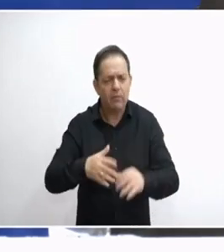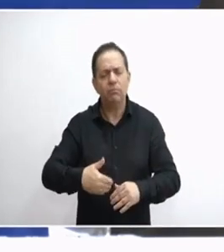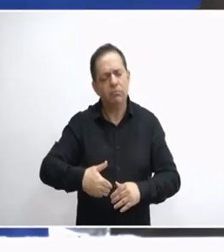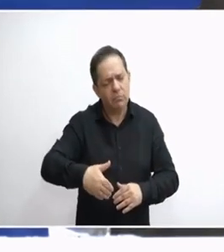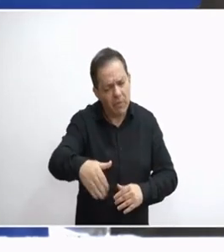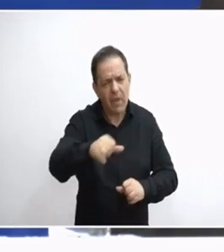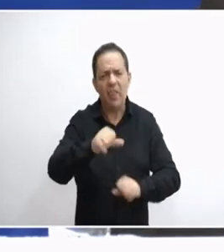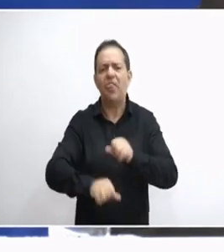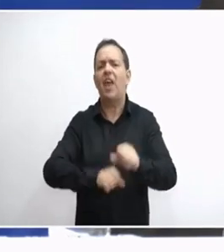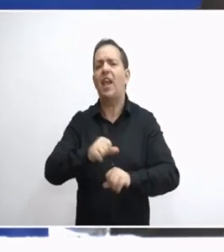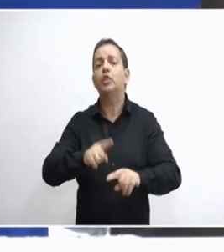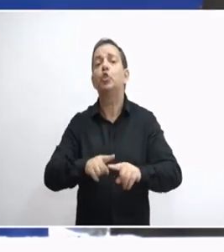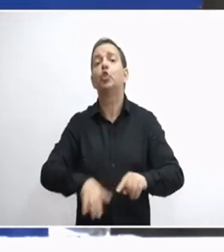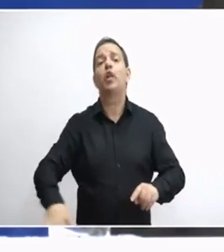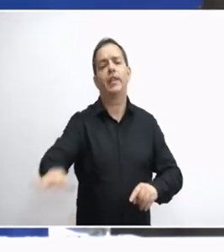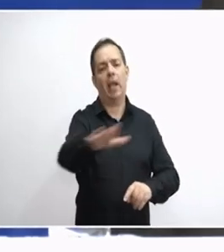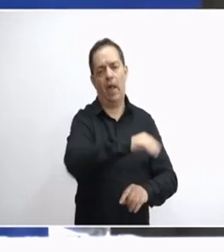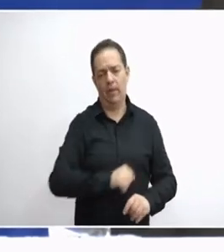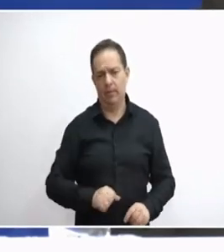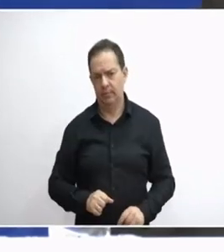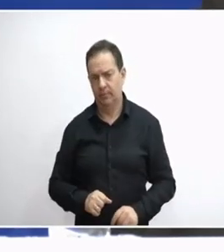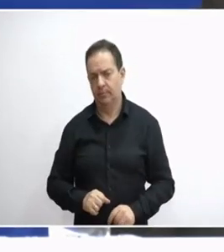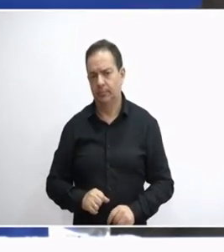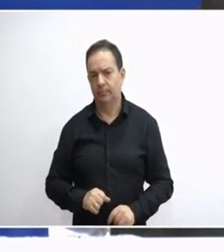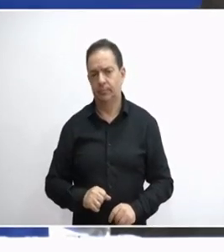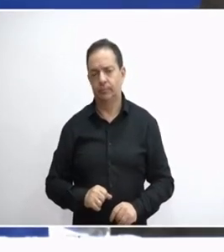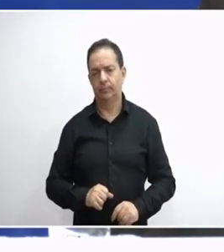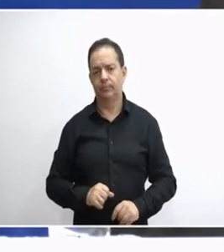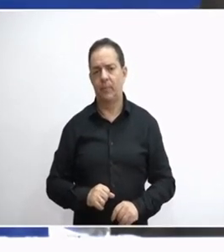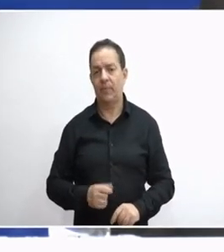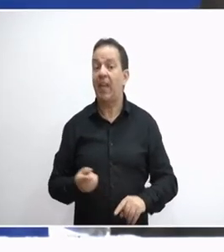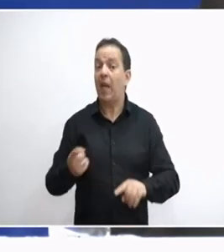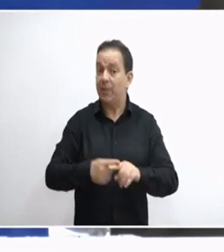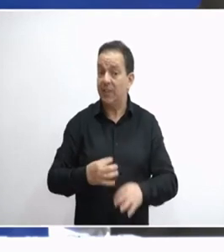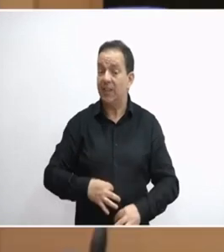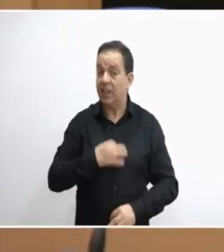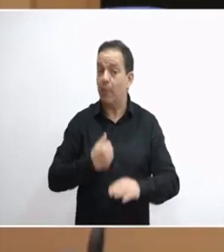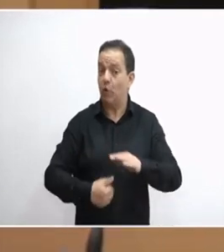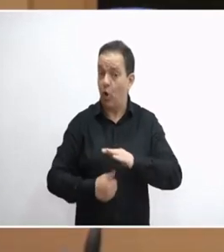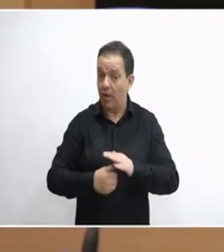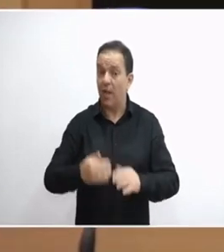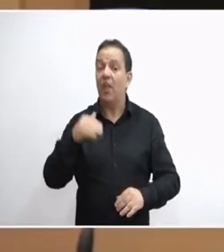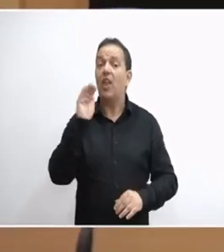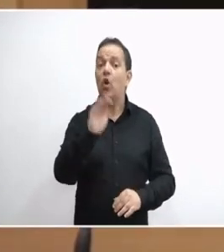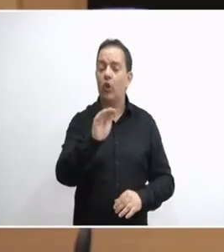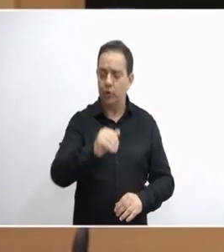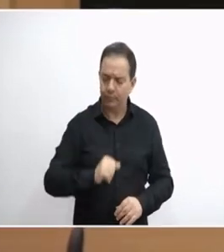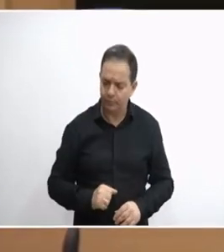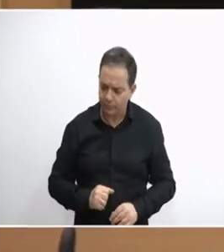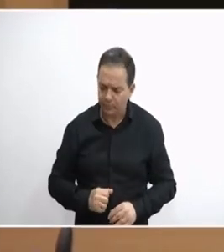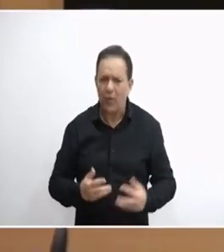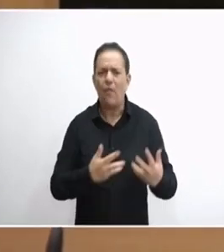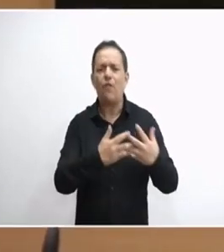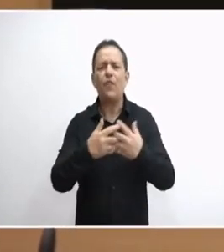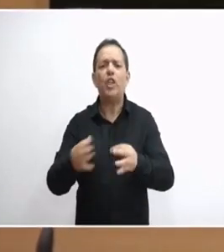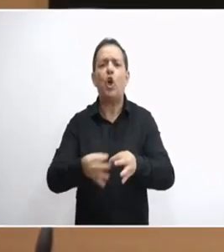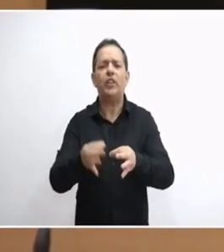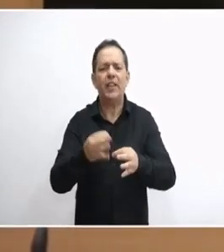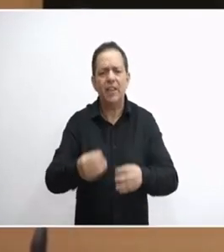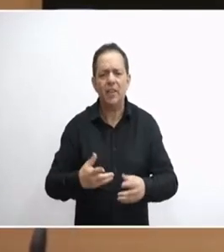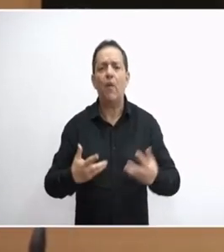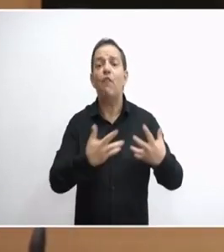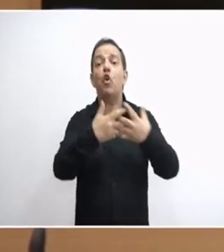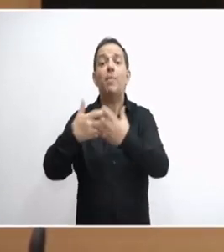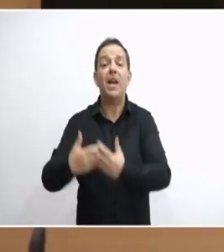σε όλη την ελληνική επικράτεια. Επίσης, κύριε Πρόεδρε, θέλω να ρωτήσω, η παραγωγή των βιοτεχνικών και βιομηχανικών